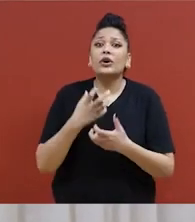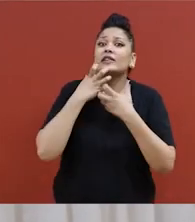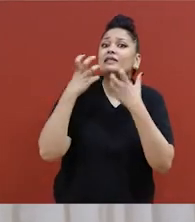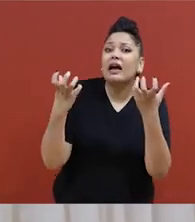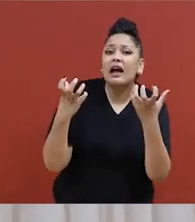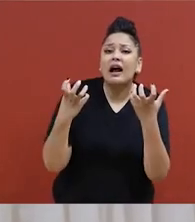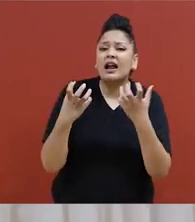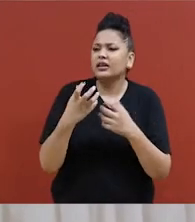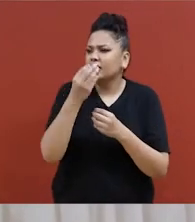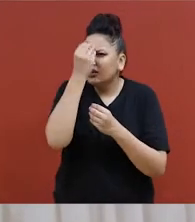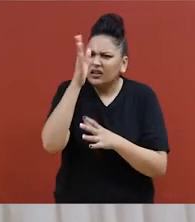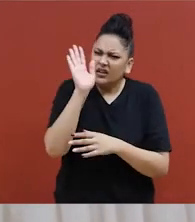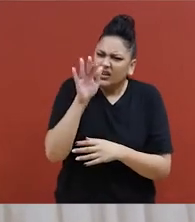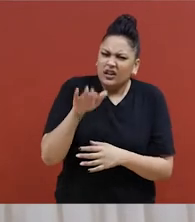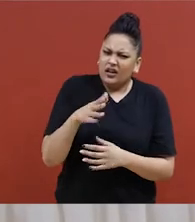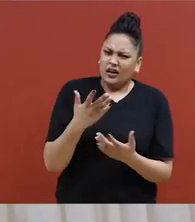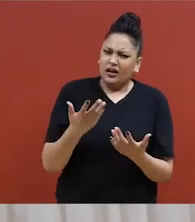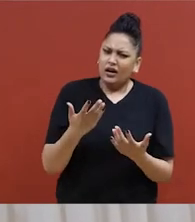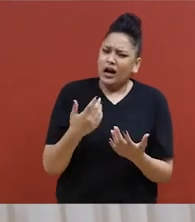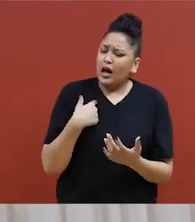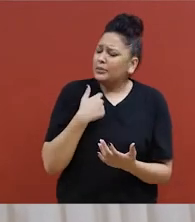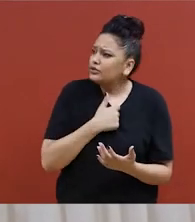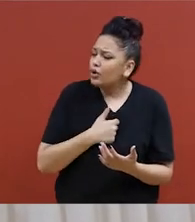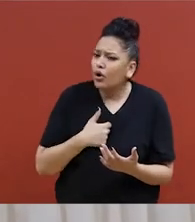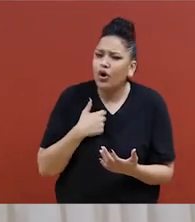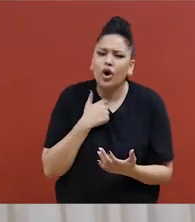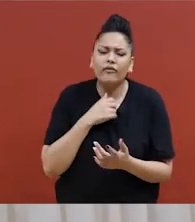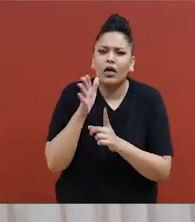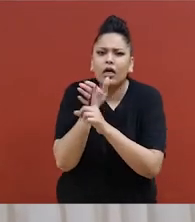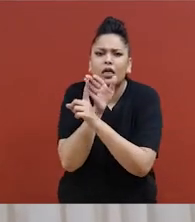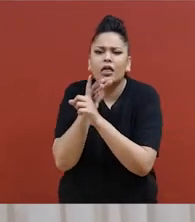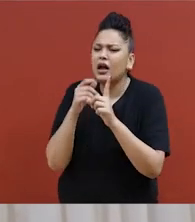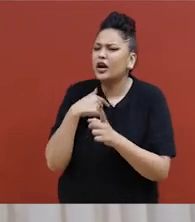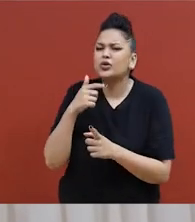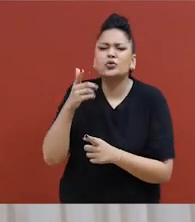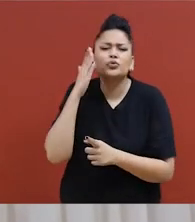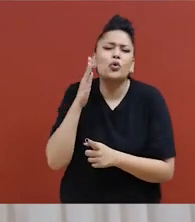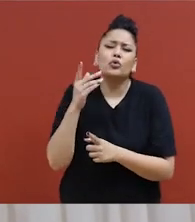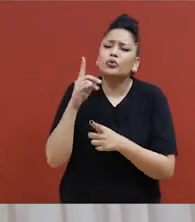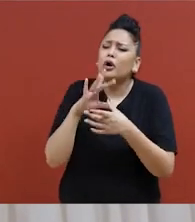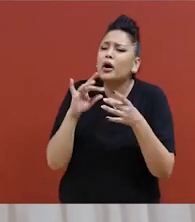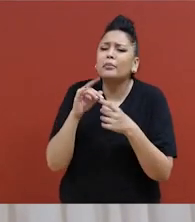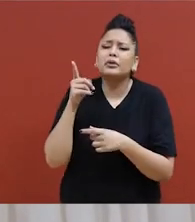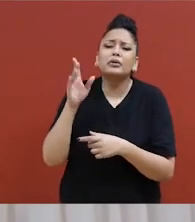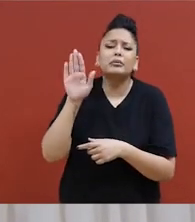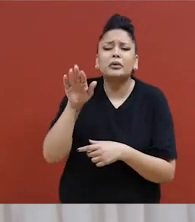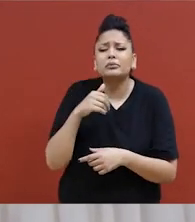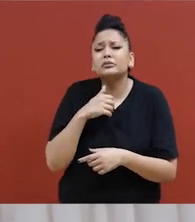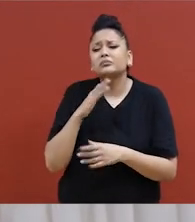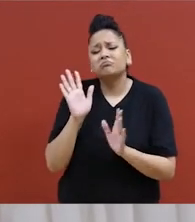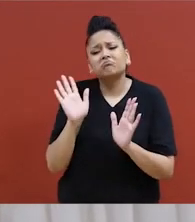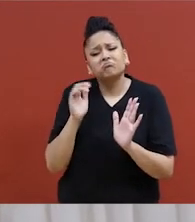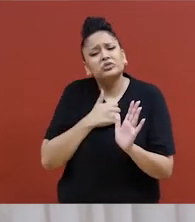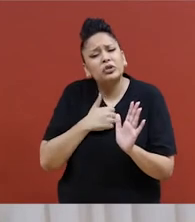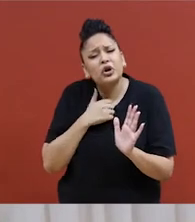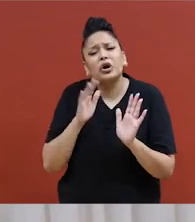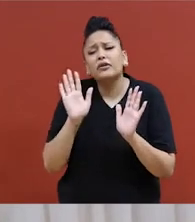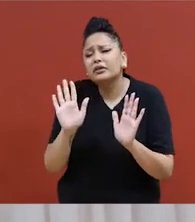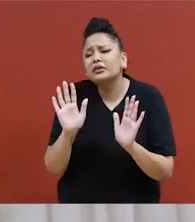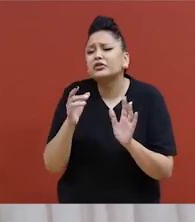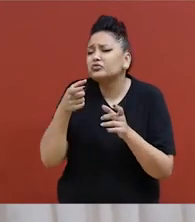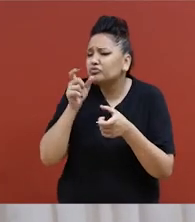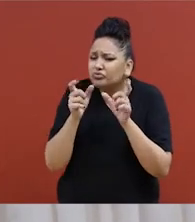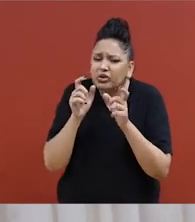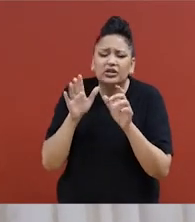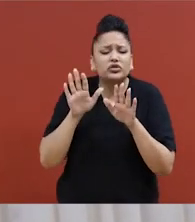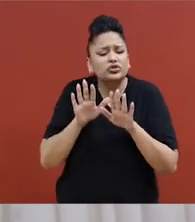verbale. Je pourrais dire, chérie, je suis vraiment désolée, je sais que je me suis emportée contre toi. « Écoute, allons